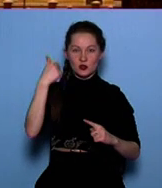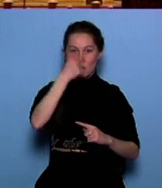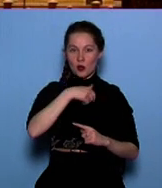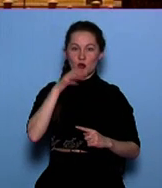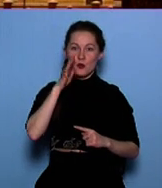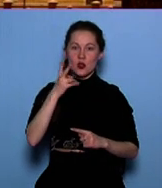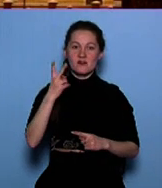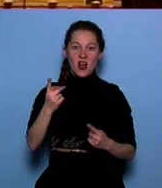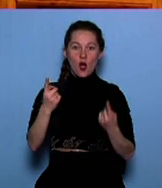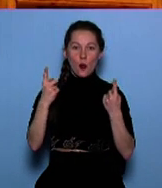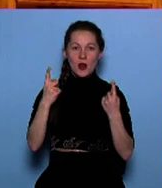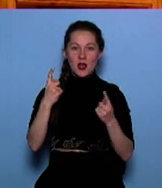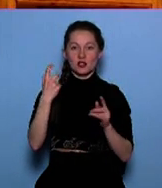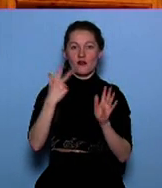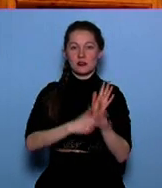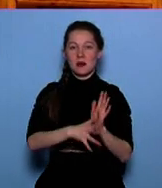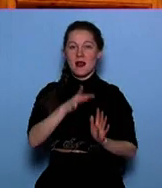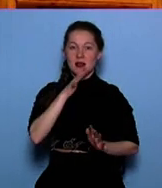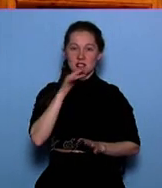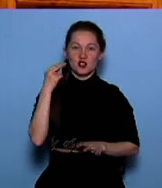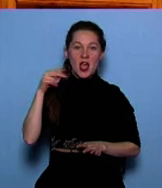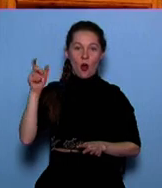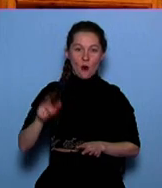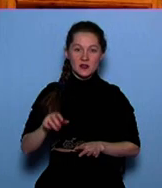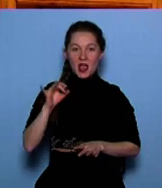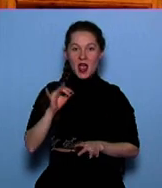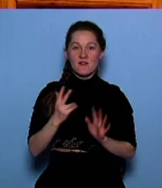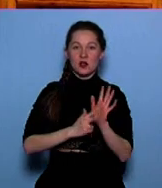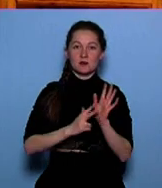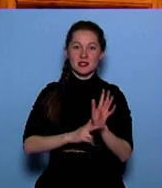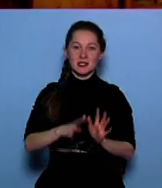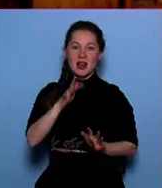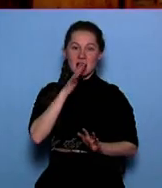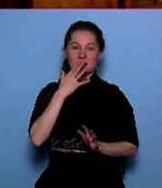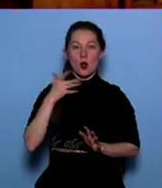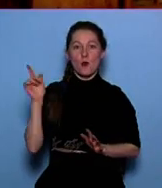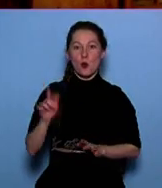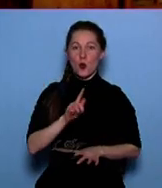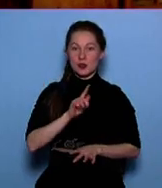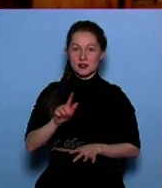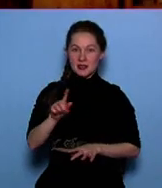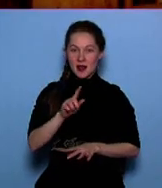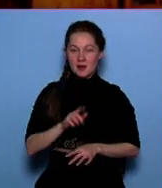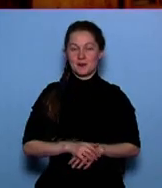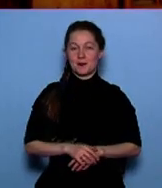два юбилея – 180-летие Чайковского и 80-летие музея великого композитора.